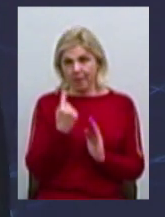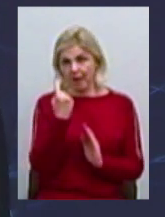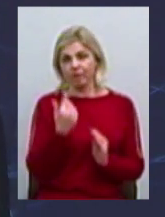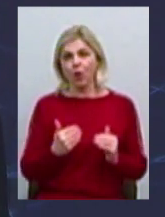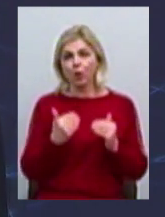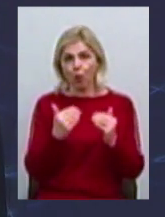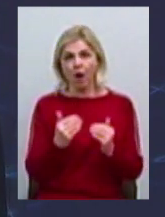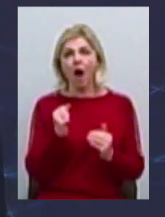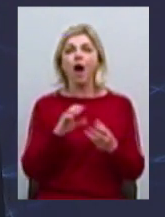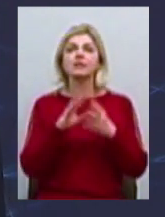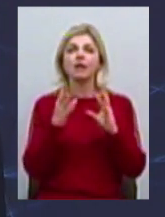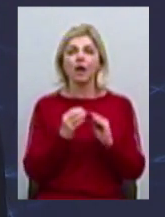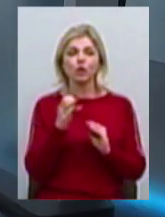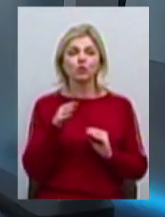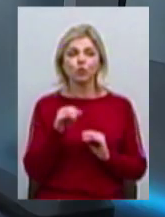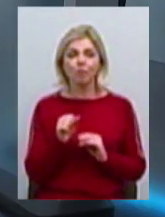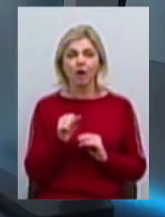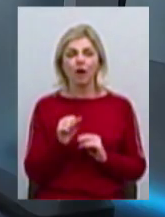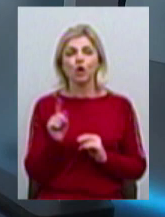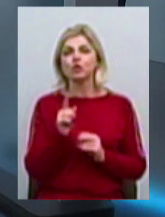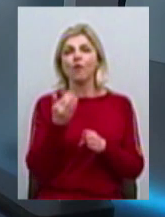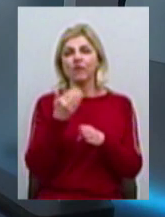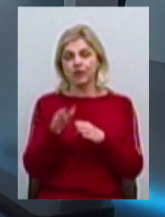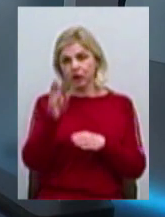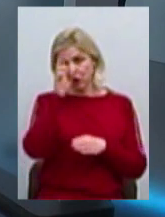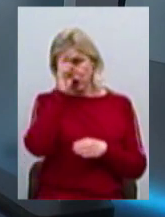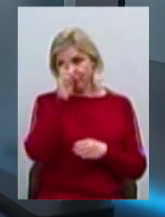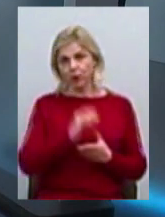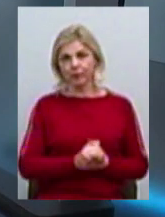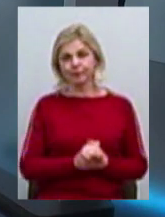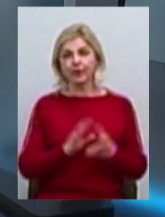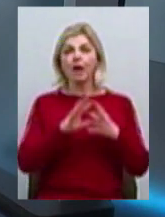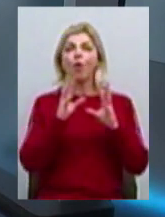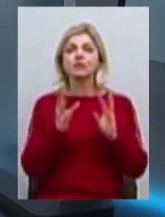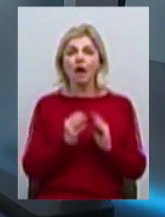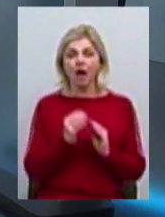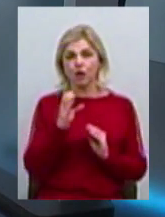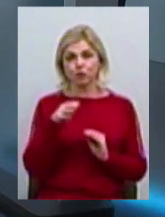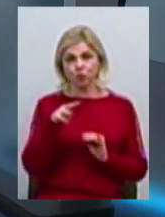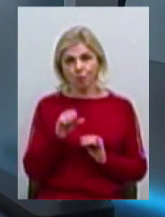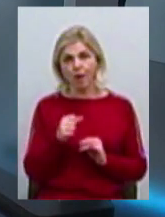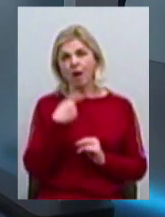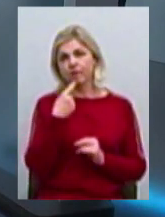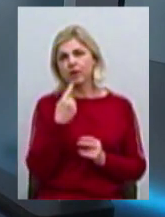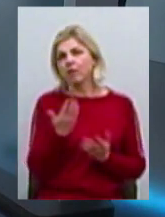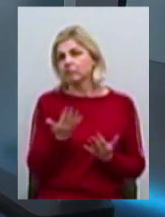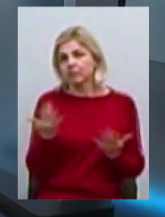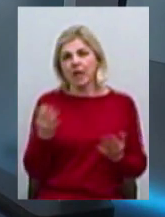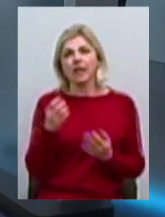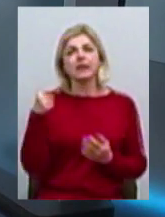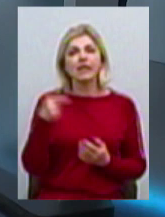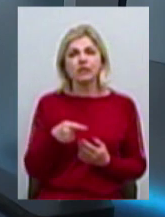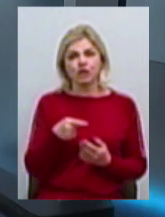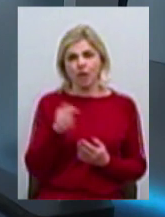винахід. А загальна сума? Загальна сума, що виділяється державою? Загальна сума там йде кільканадцять тисяч євро.